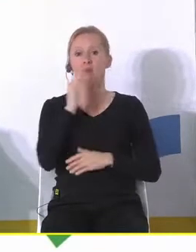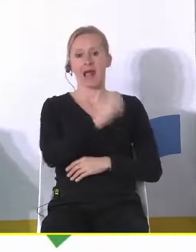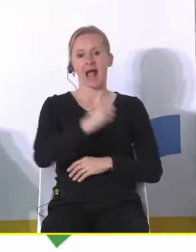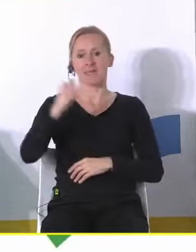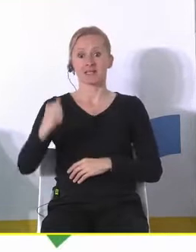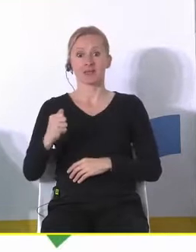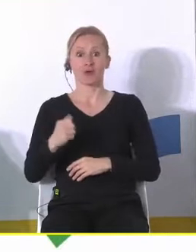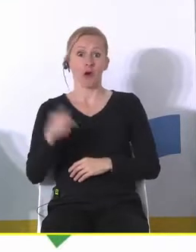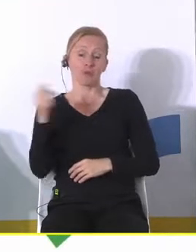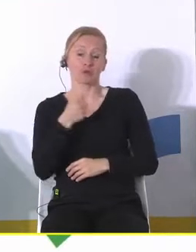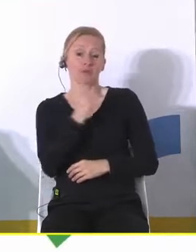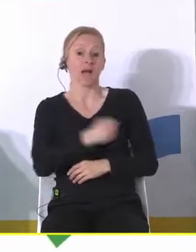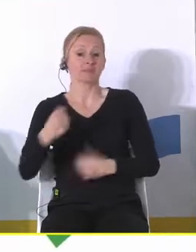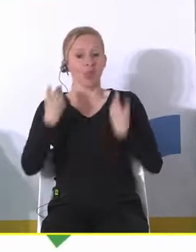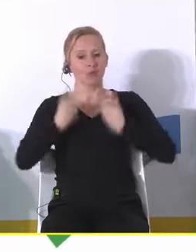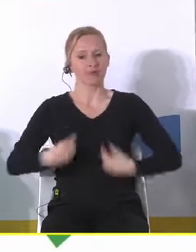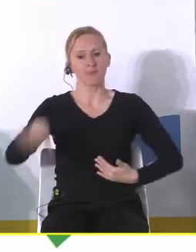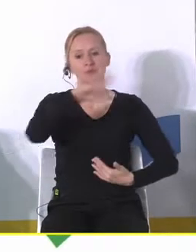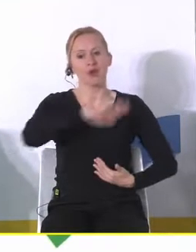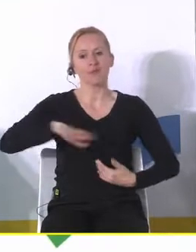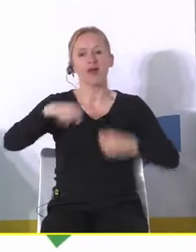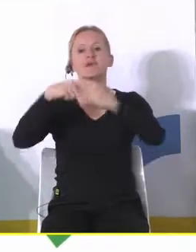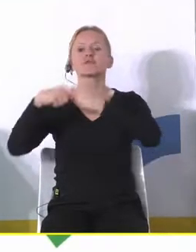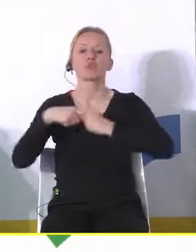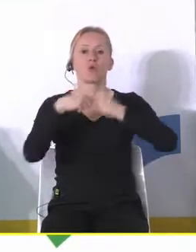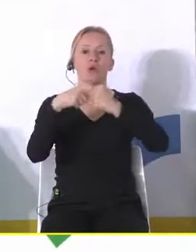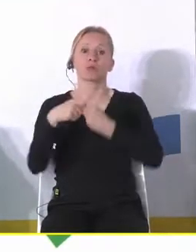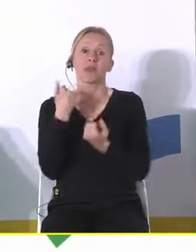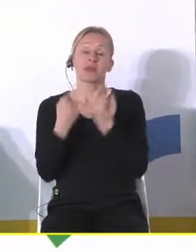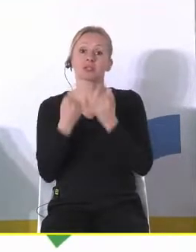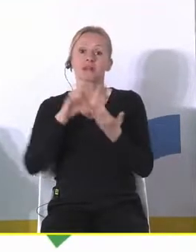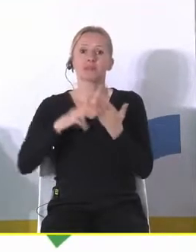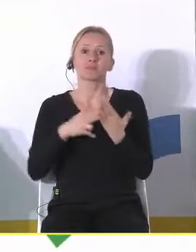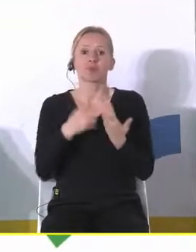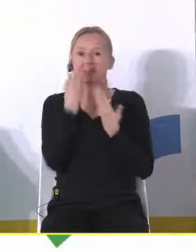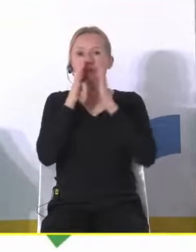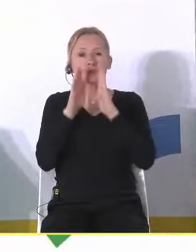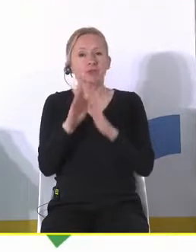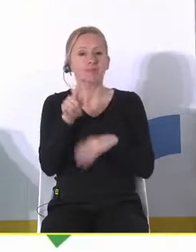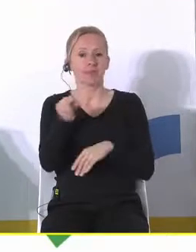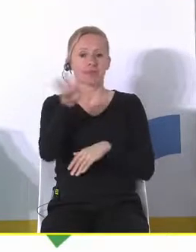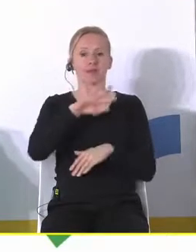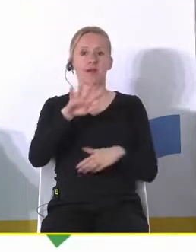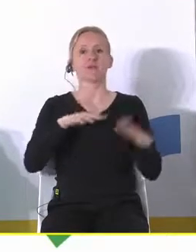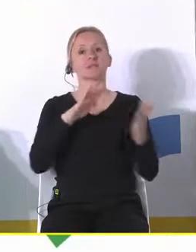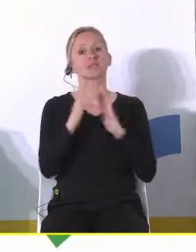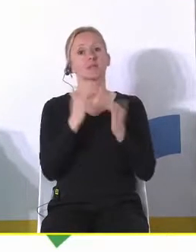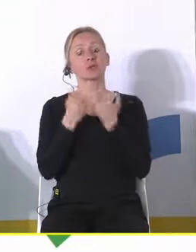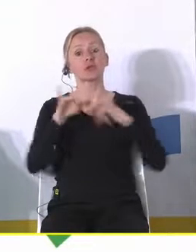czy powinni być tej tożsamości lokalnej i tej wspólnoty i teraz jeżeli się na to spojrzy w ten sposób jeżeli